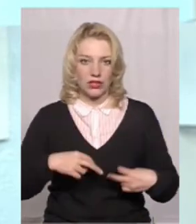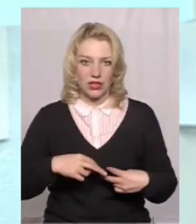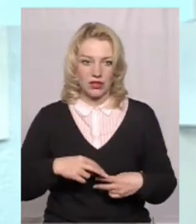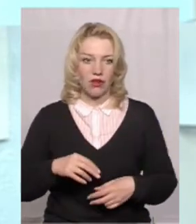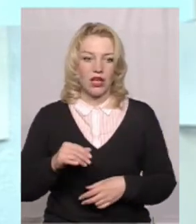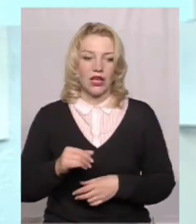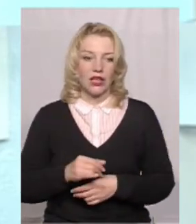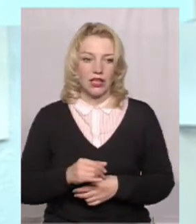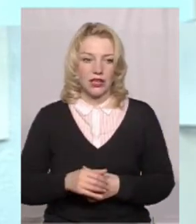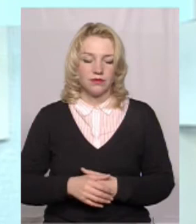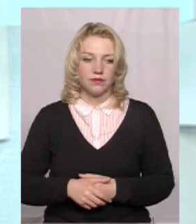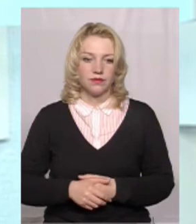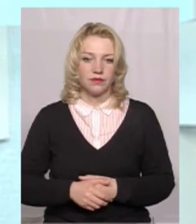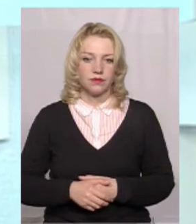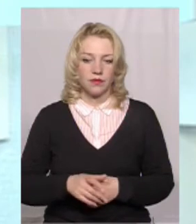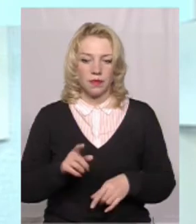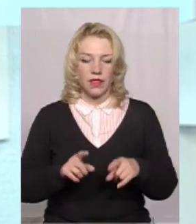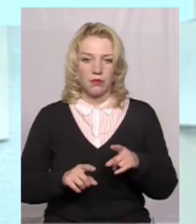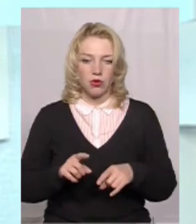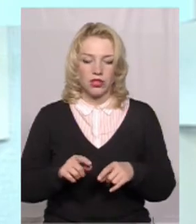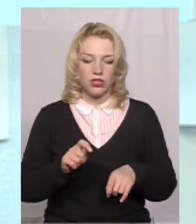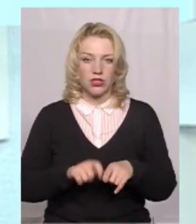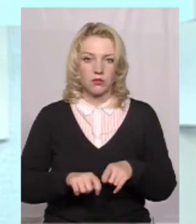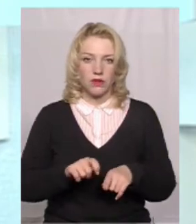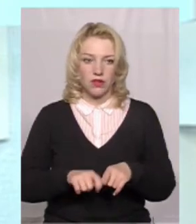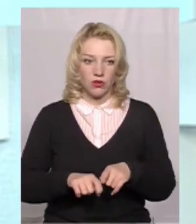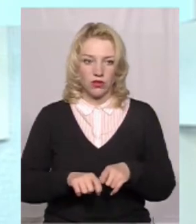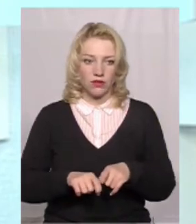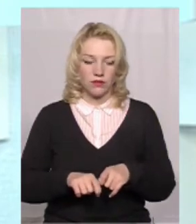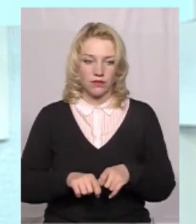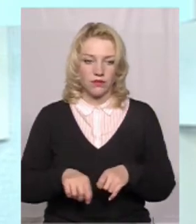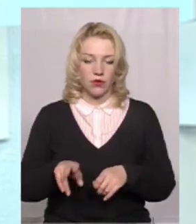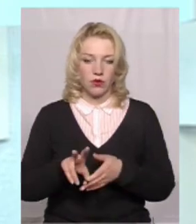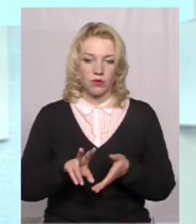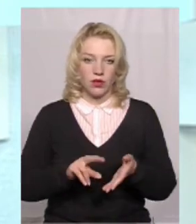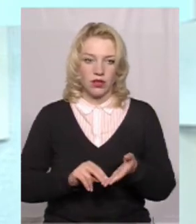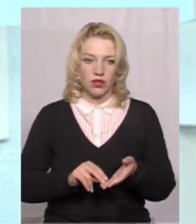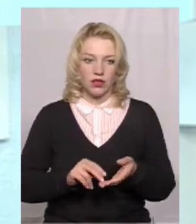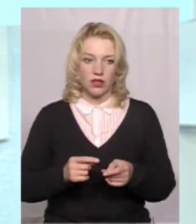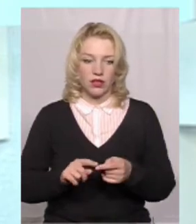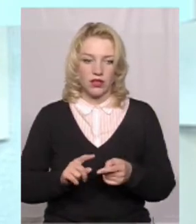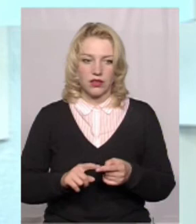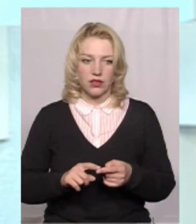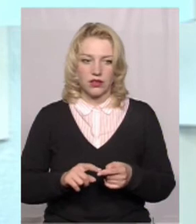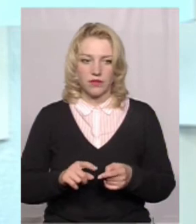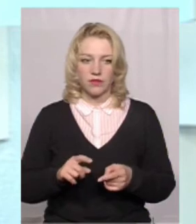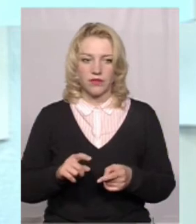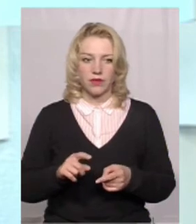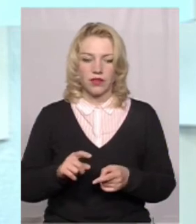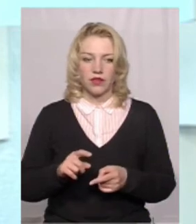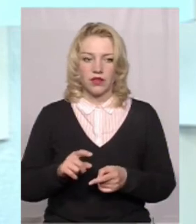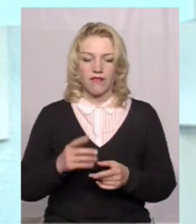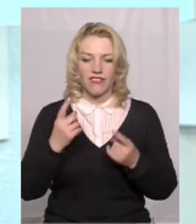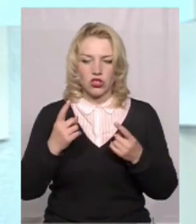І періодичність перевірок, до прикладу, господар з високим ступнем ризику складає